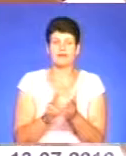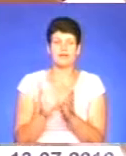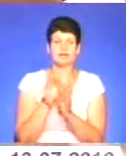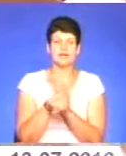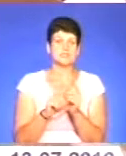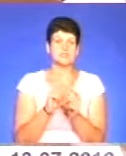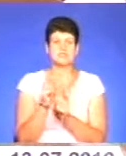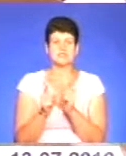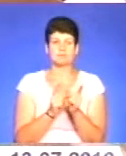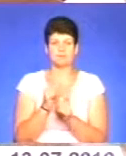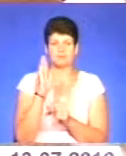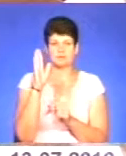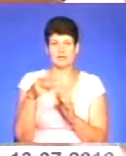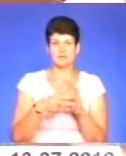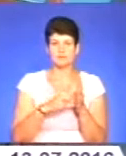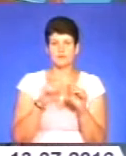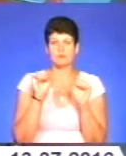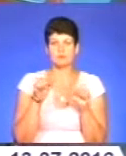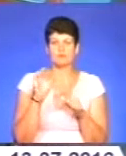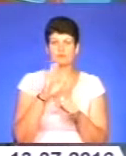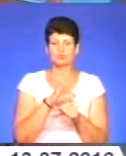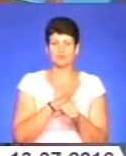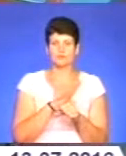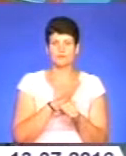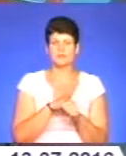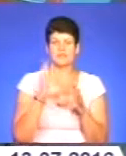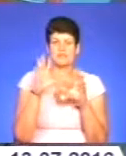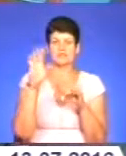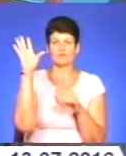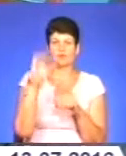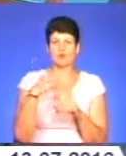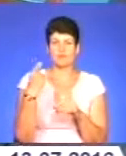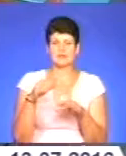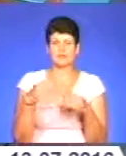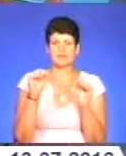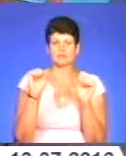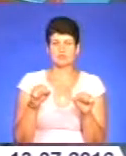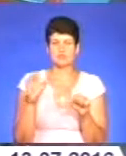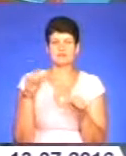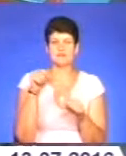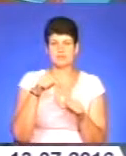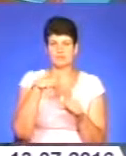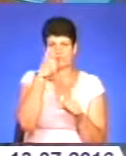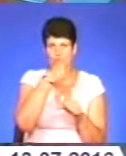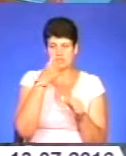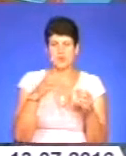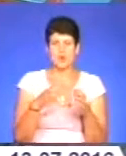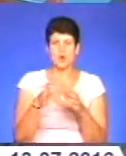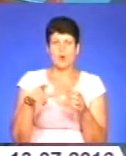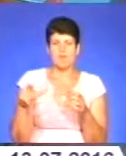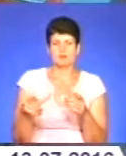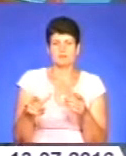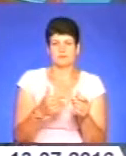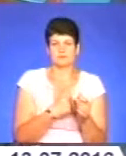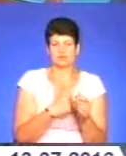змін цей перспективний план для того, щоб можливо було накрити всю область і дати можливість в цьому році громадам, які збираються йти на вибори і